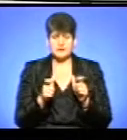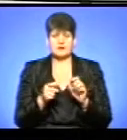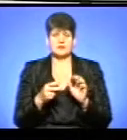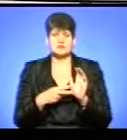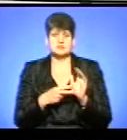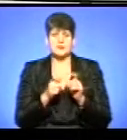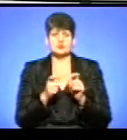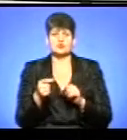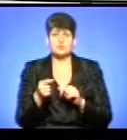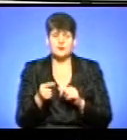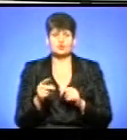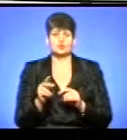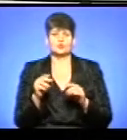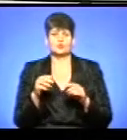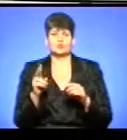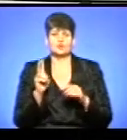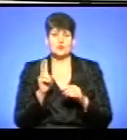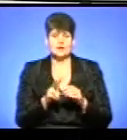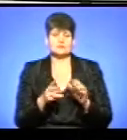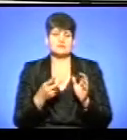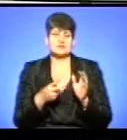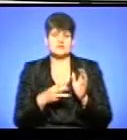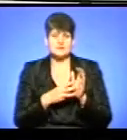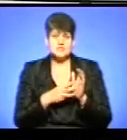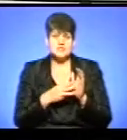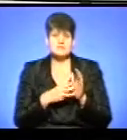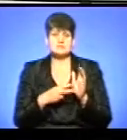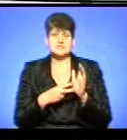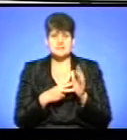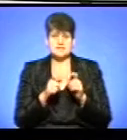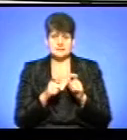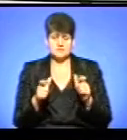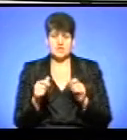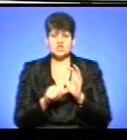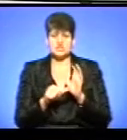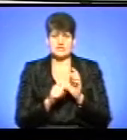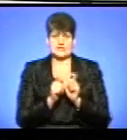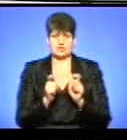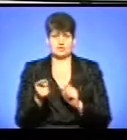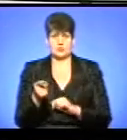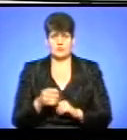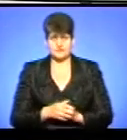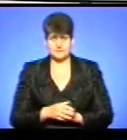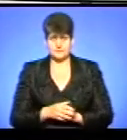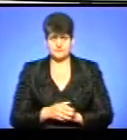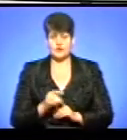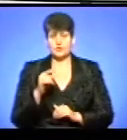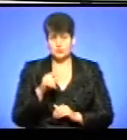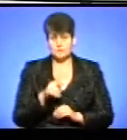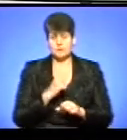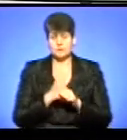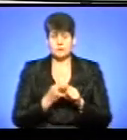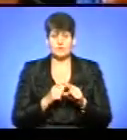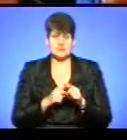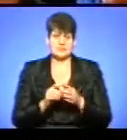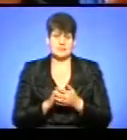тернополянина. У тролейбусах 8 готівкою, 7 гривень електронним квитком і 6 гривень карткою тернополянина. Тоді ми робили про це